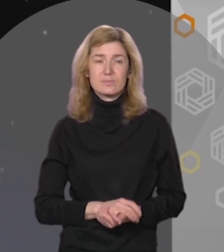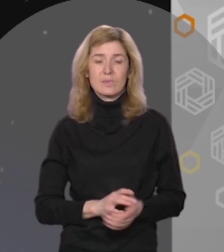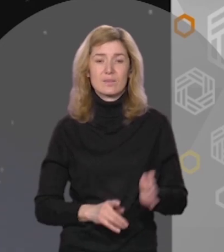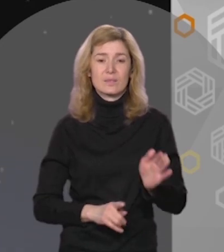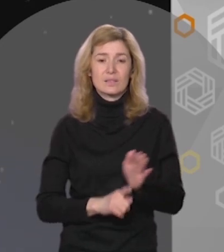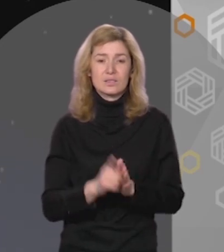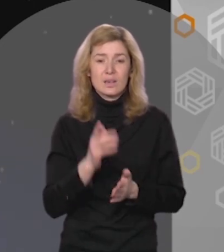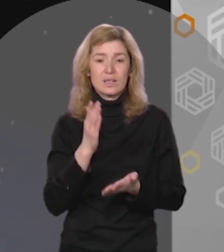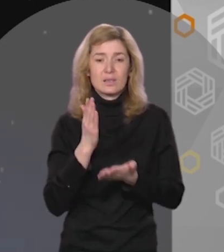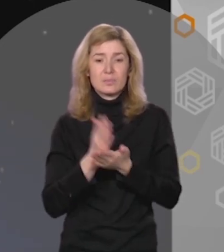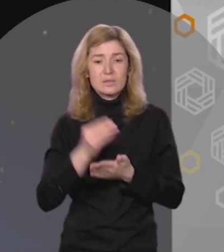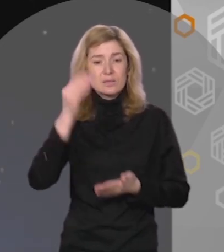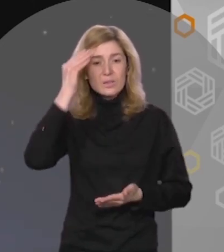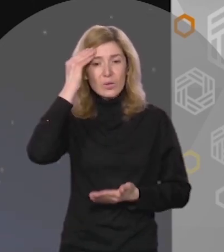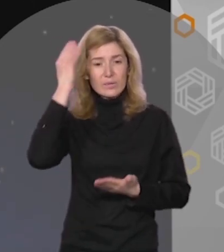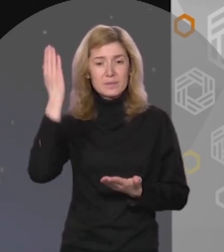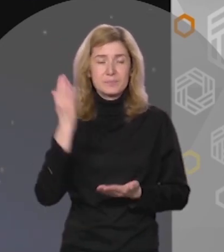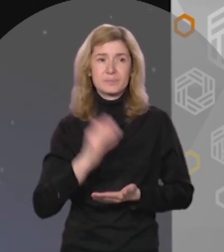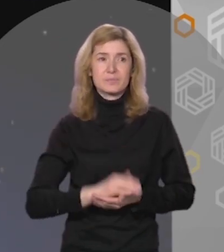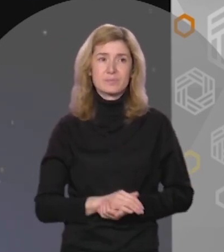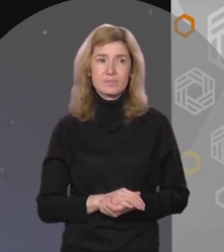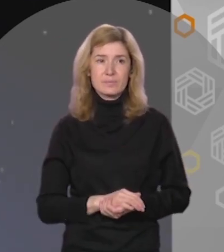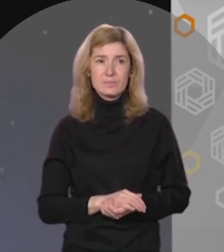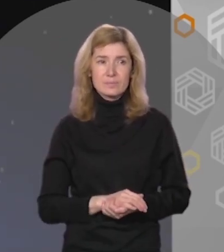Вначале было слово